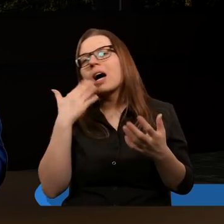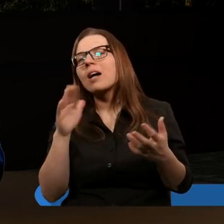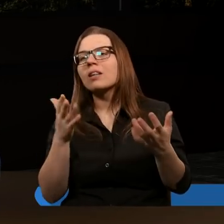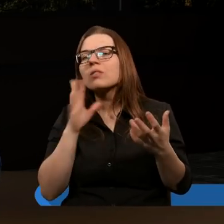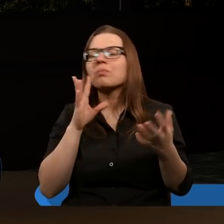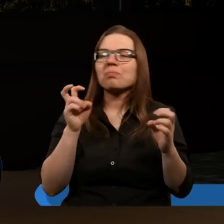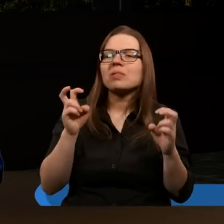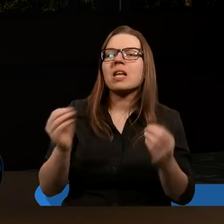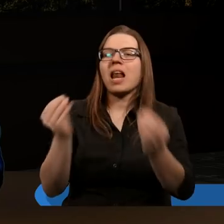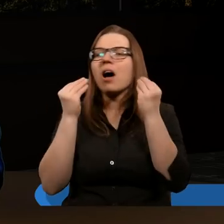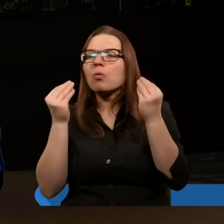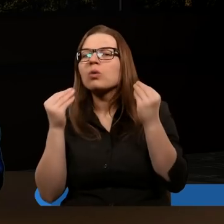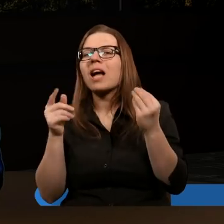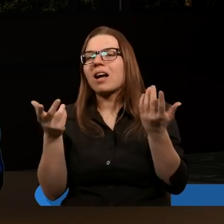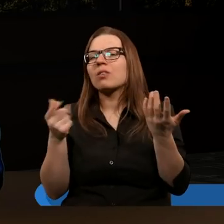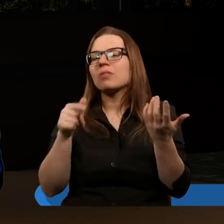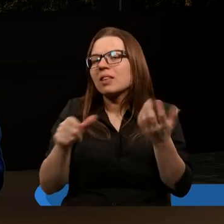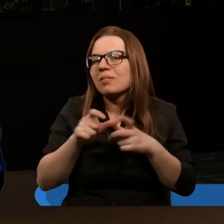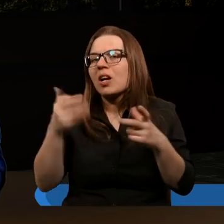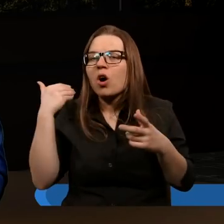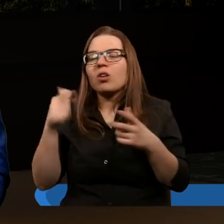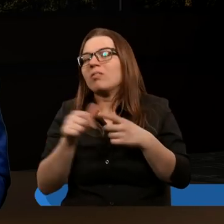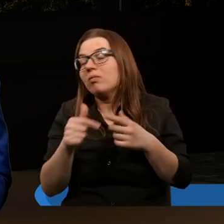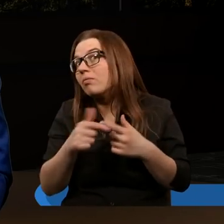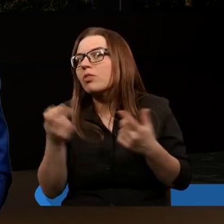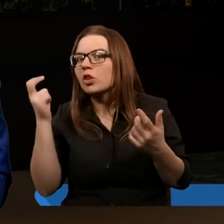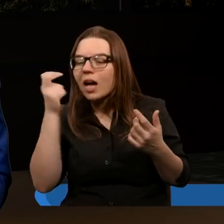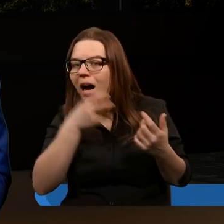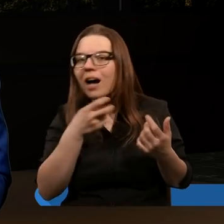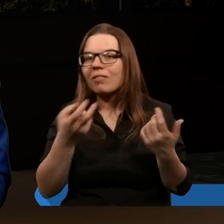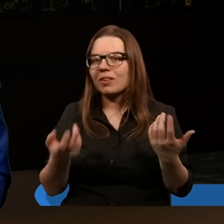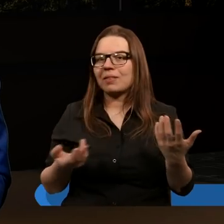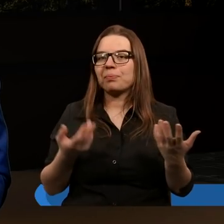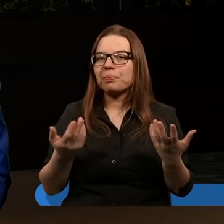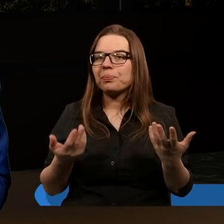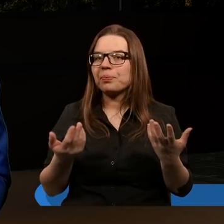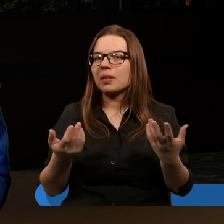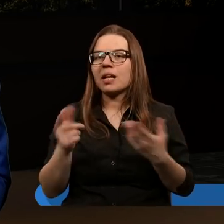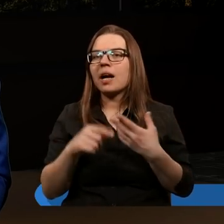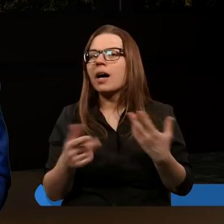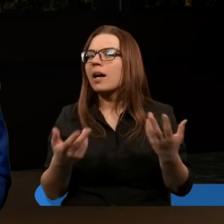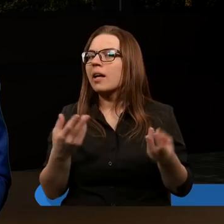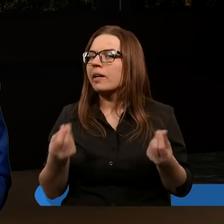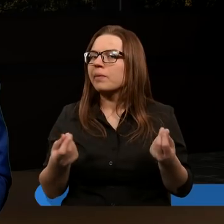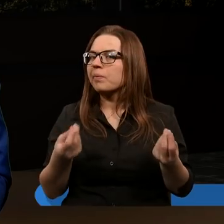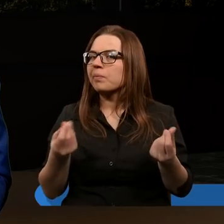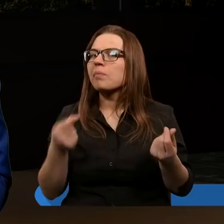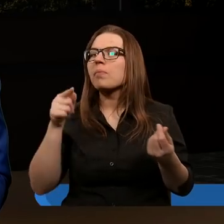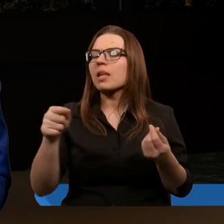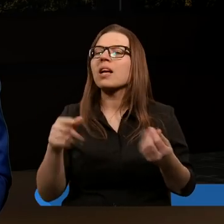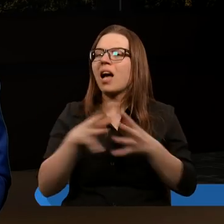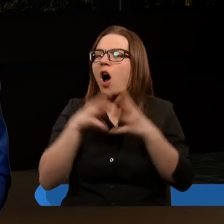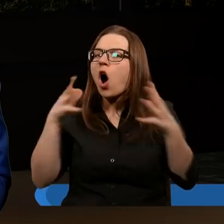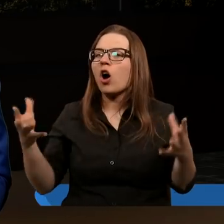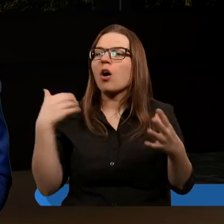nauczają niż właśnie wtedy, w tamtym okresie. To jest ciekawe właśnie, bo to był naprawdę trudny okres dla kościoła i naprawdę te przemiany były